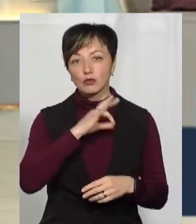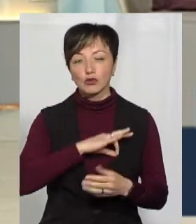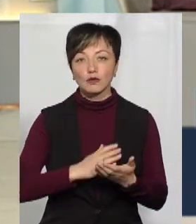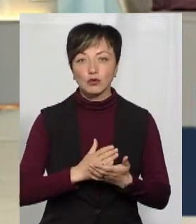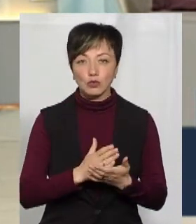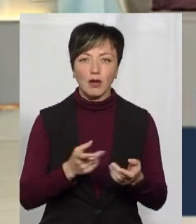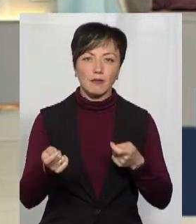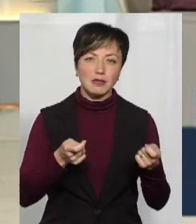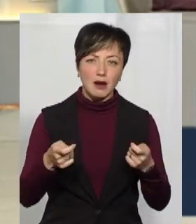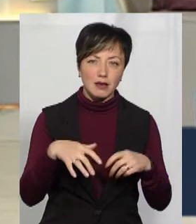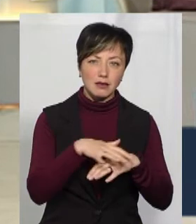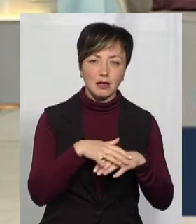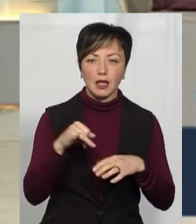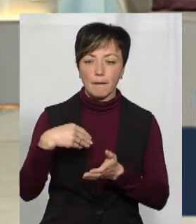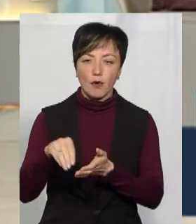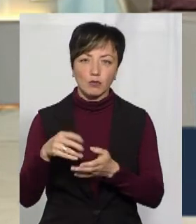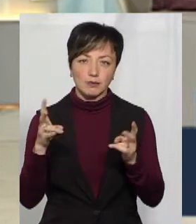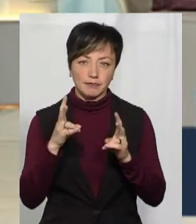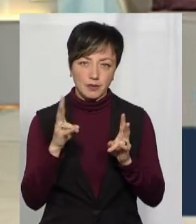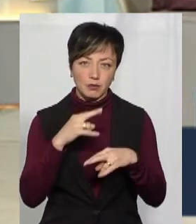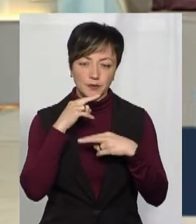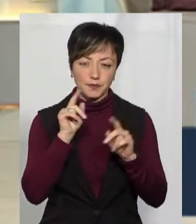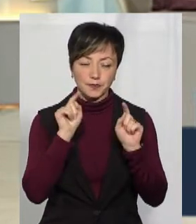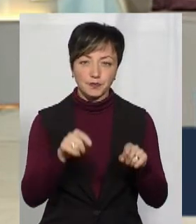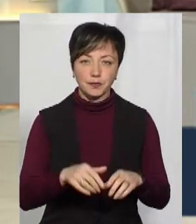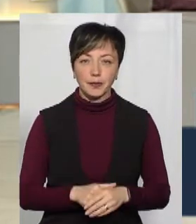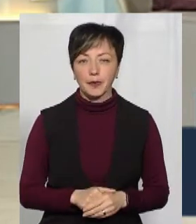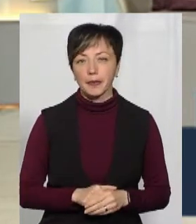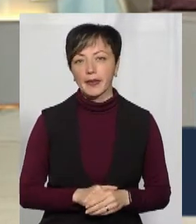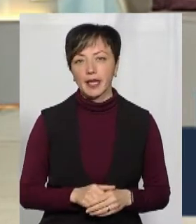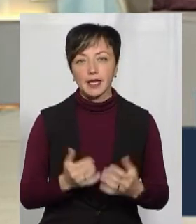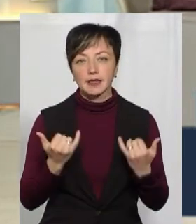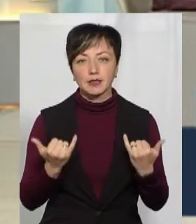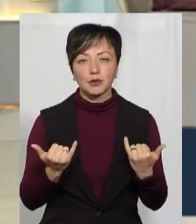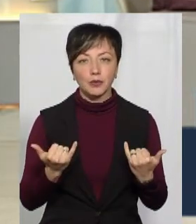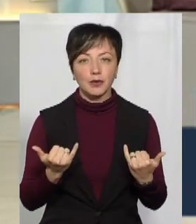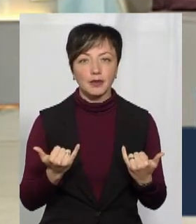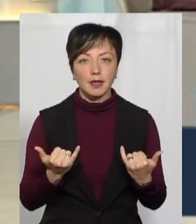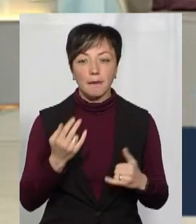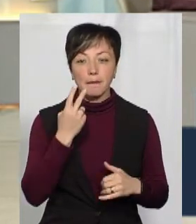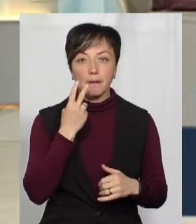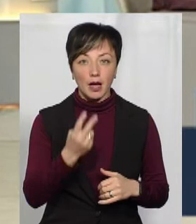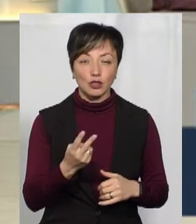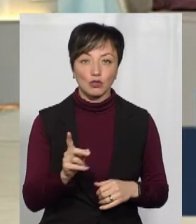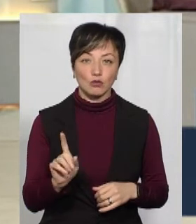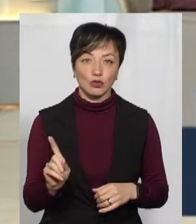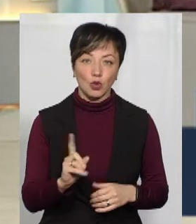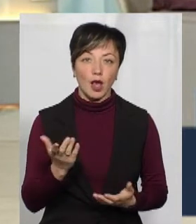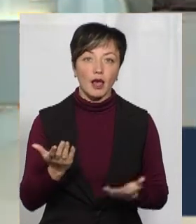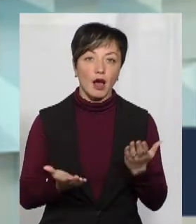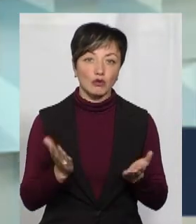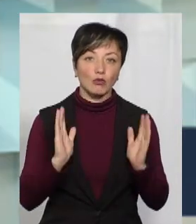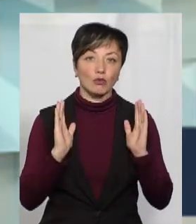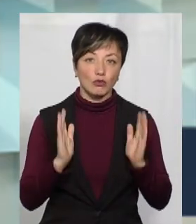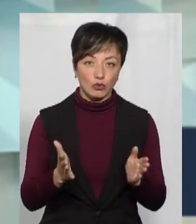звертає увагу адміністрації ринку, покупців. Тому ми сьогодні бачимо, що якщо